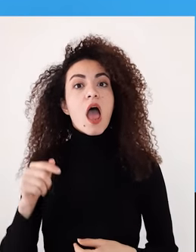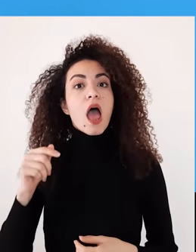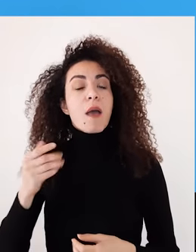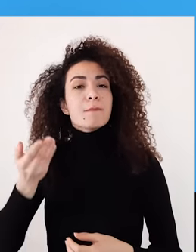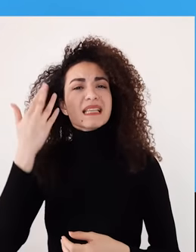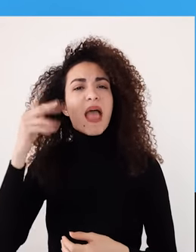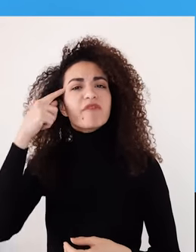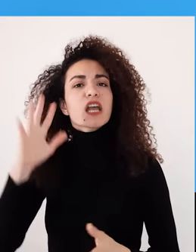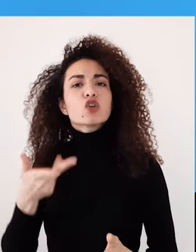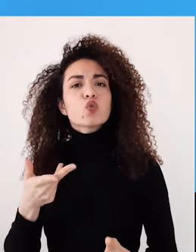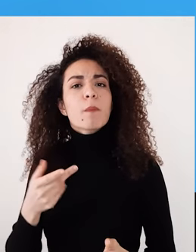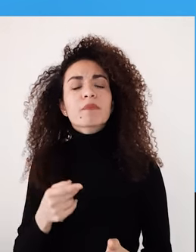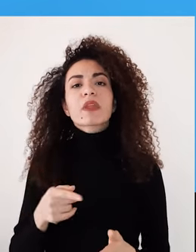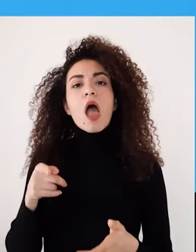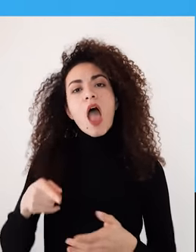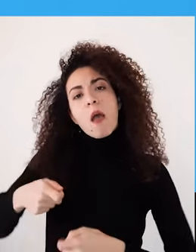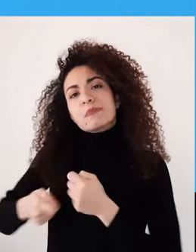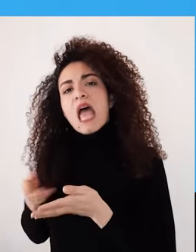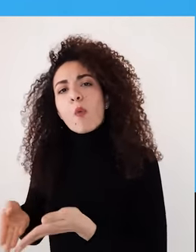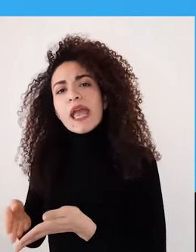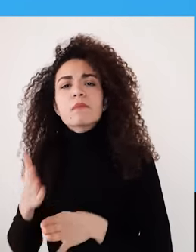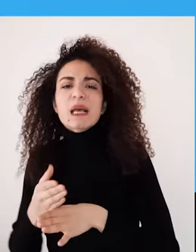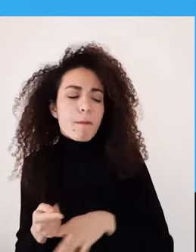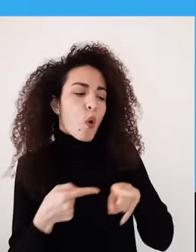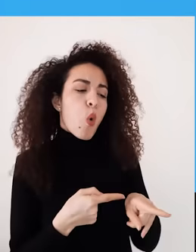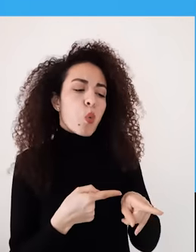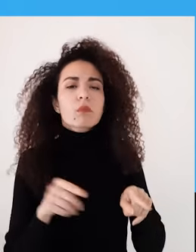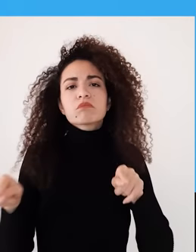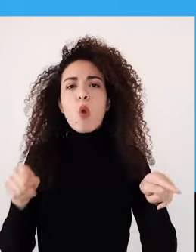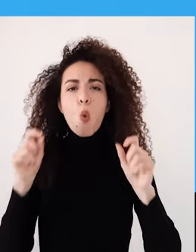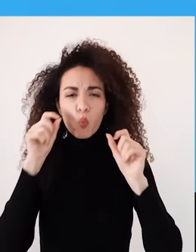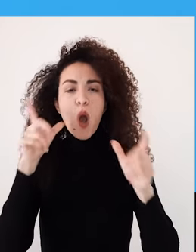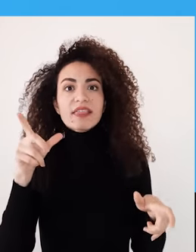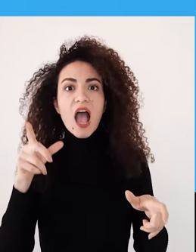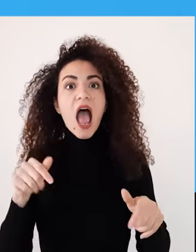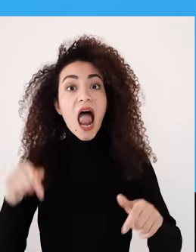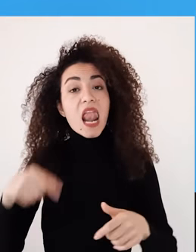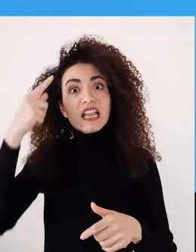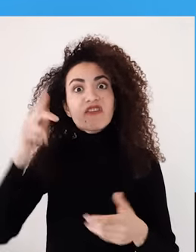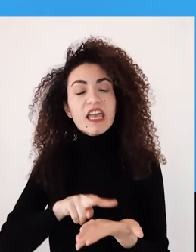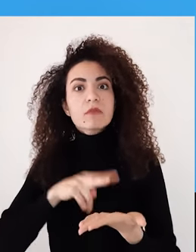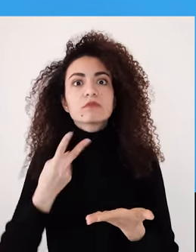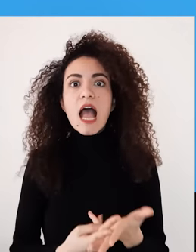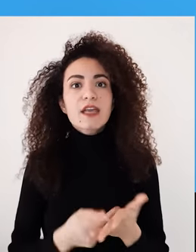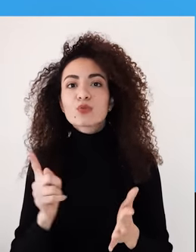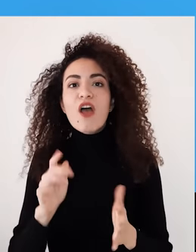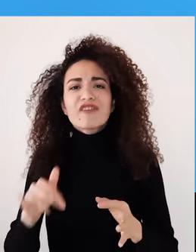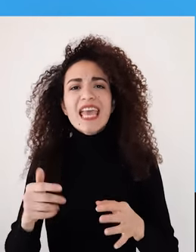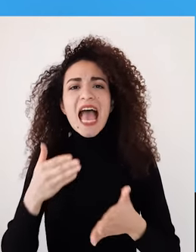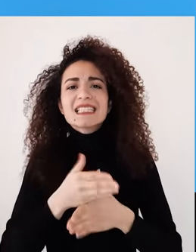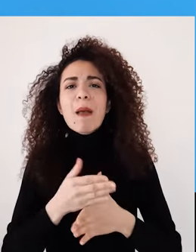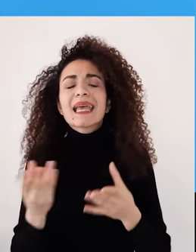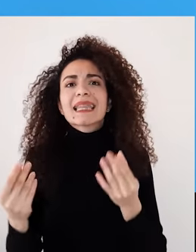متعلقة حتما بالقوة المستعملة فإذا كانت رغبتك هي إحراز تغيير شخصي أو مجتمعي بدعيك لإيجاد